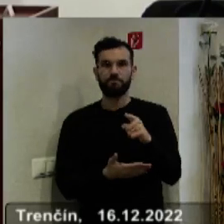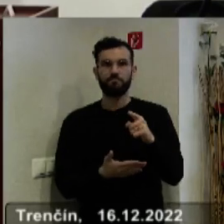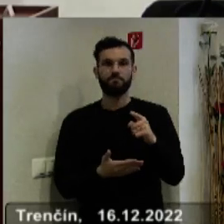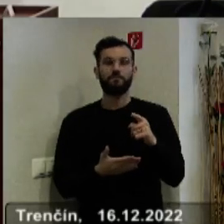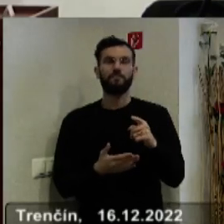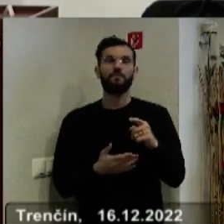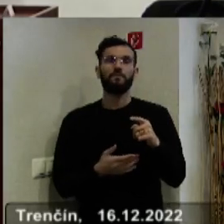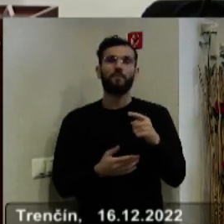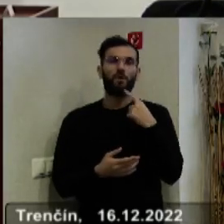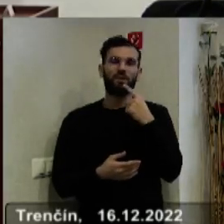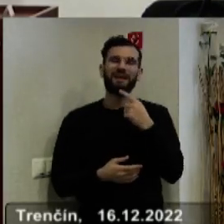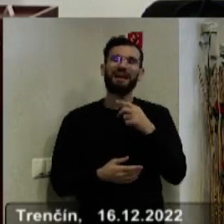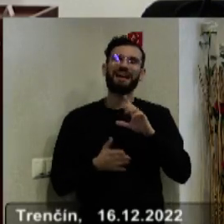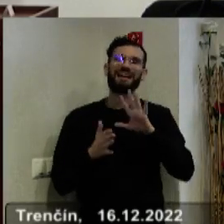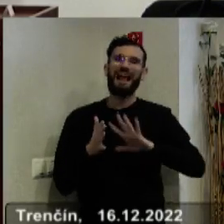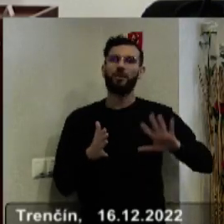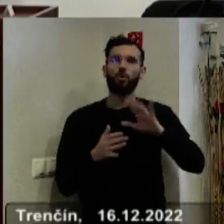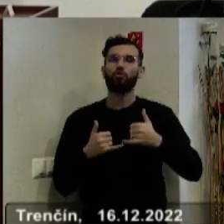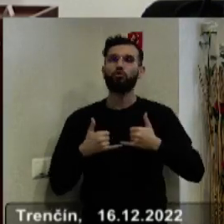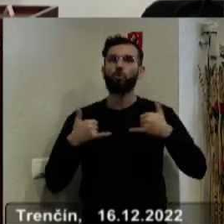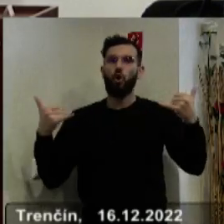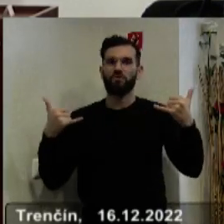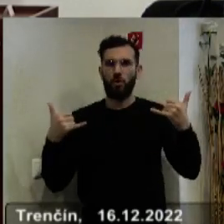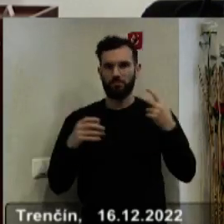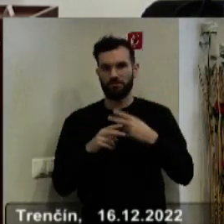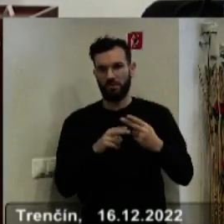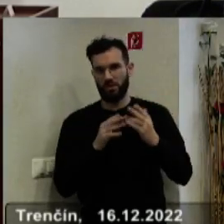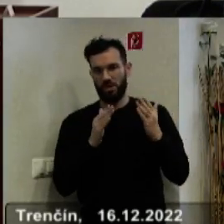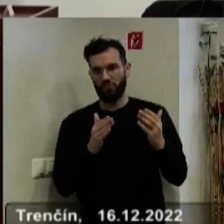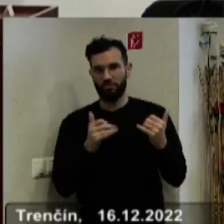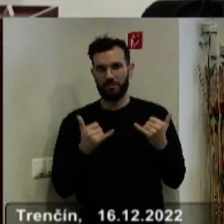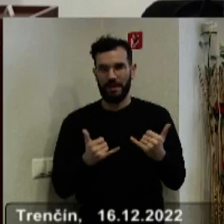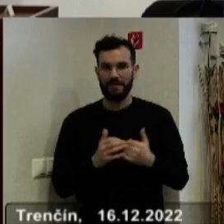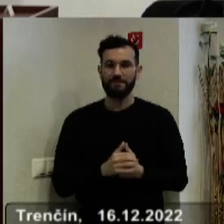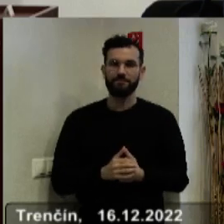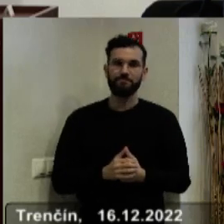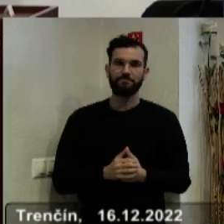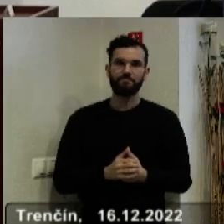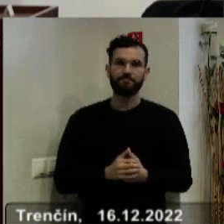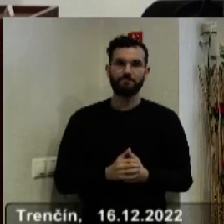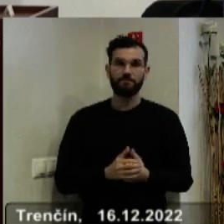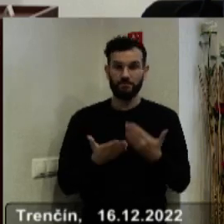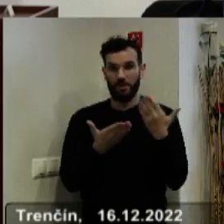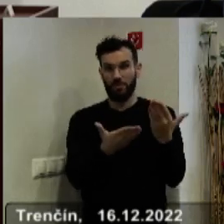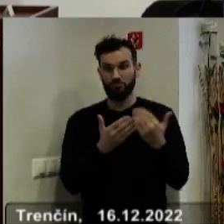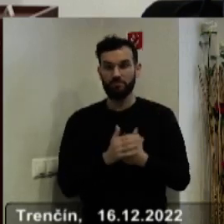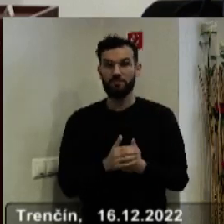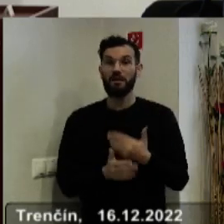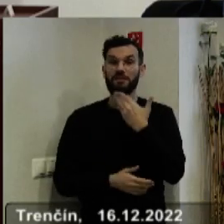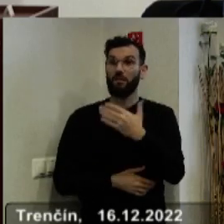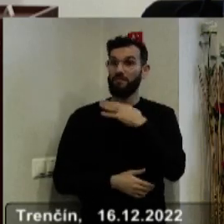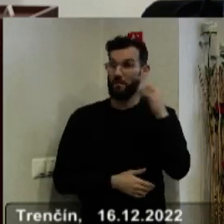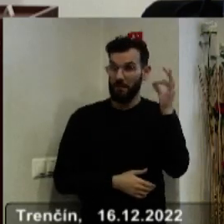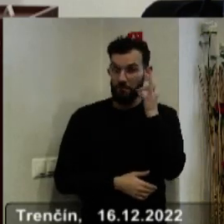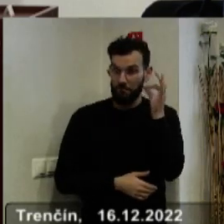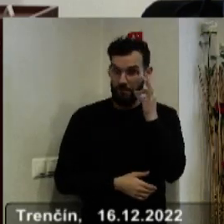Žírka Lamačkova, vedúca odboru regionálneho rozvoja, cez ktorý ide najviac finančných prostriedkov vlastní do Trenčanského kraja. Nech sa páči. Ďakujem